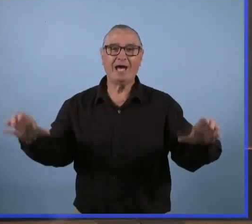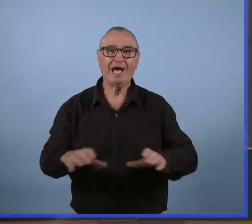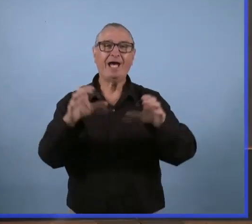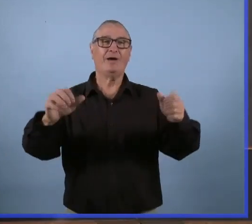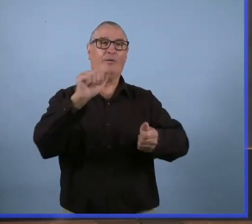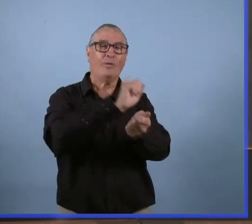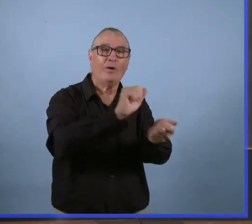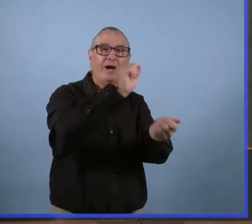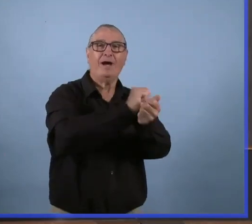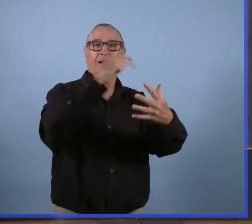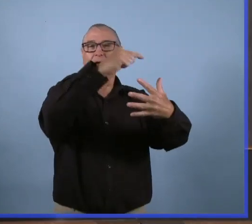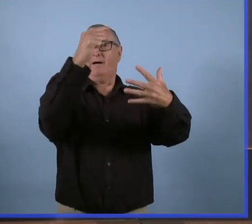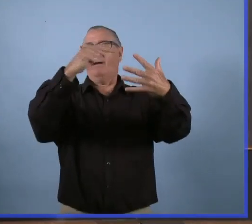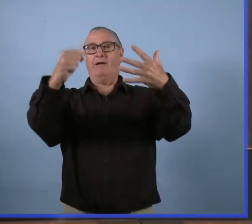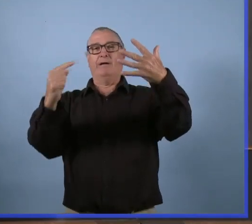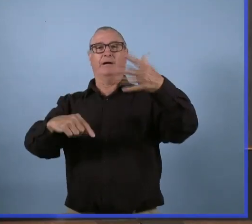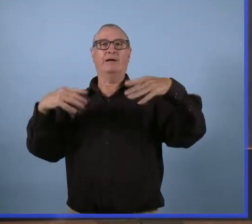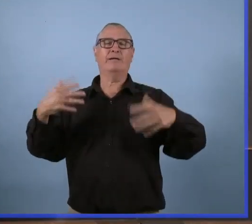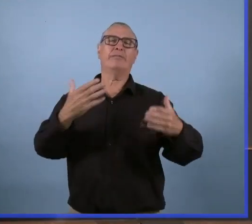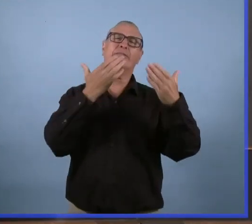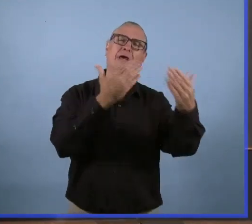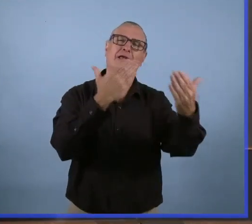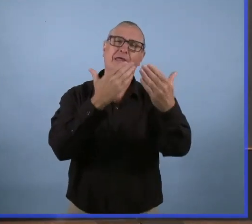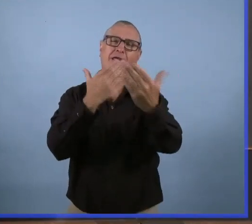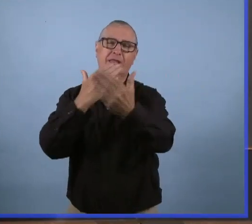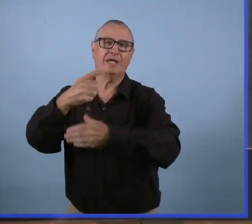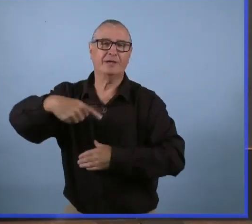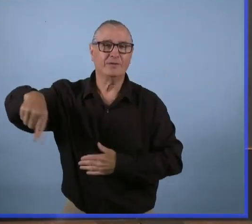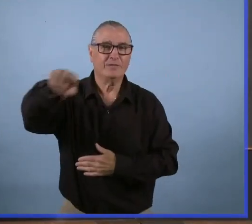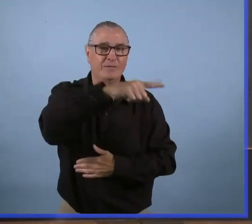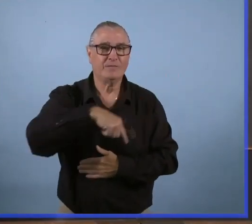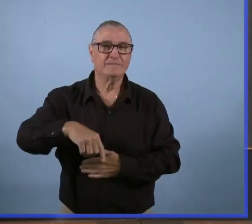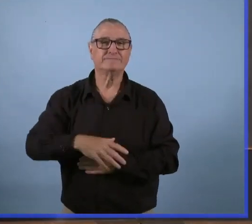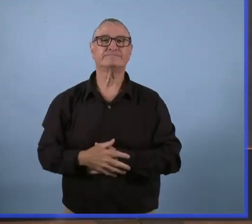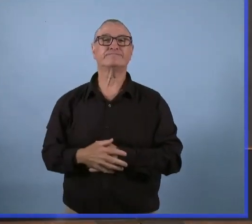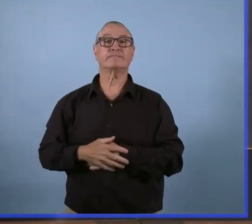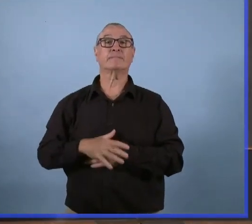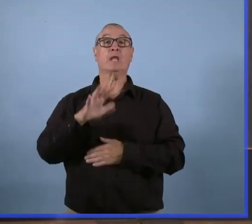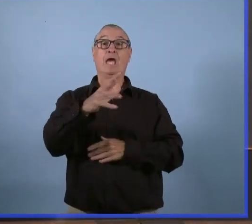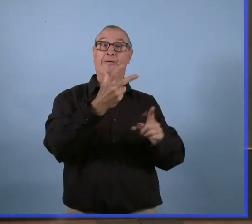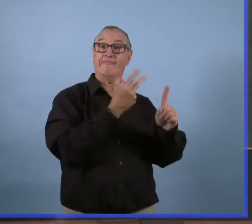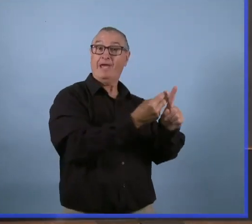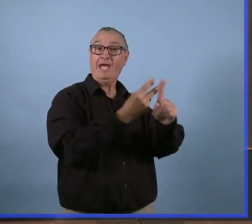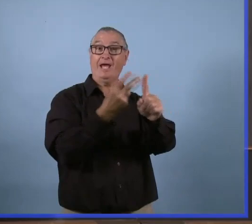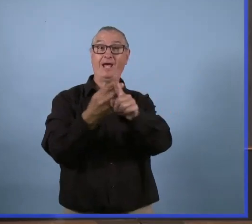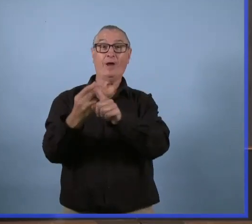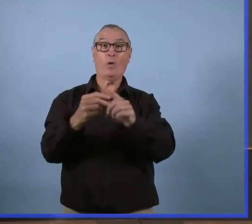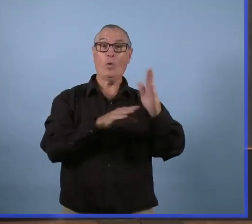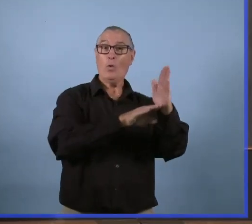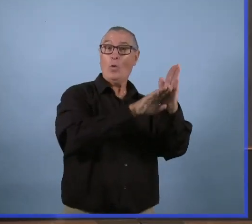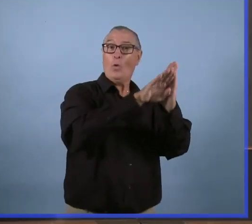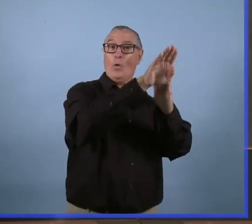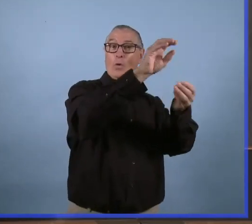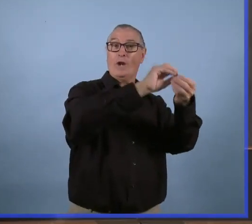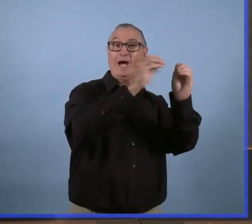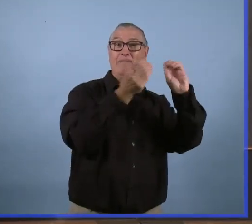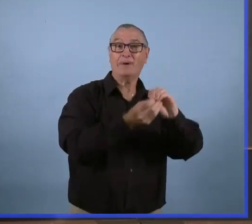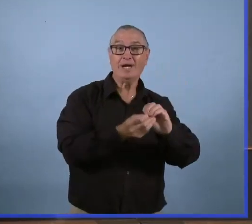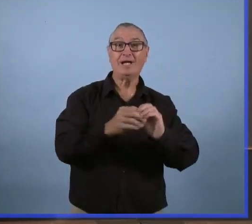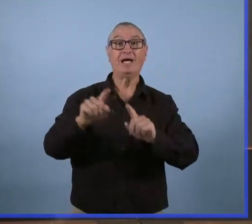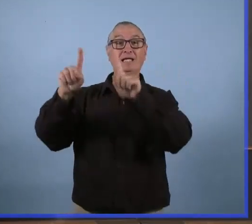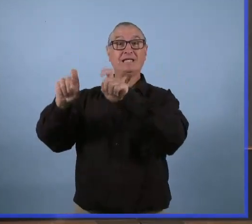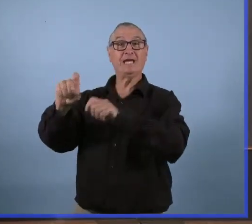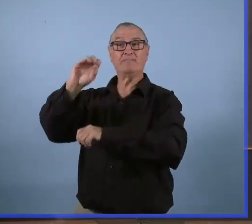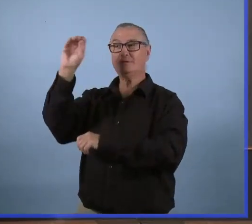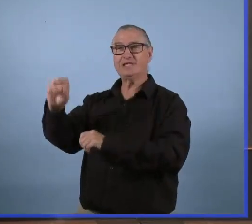vaccination avec des milliers de doses distribuées chaque jour. Le nombre de cas et le taux de positivité continuent de baisser.